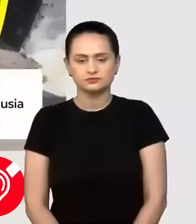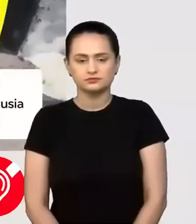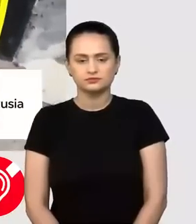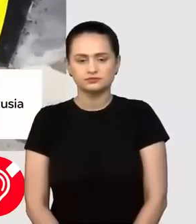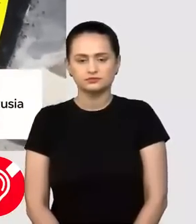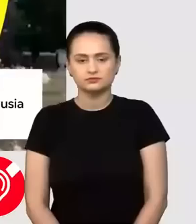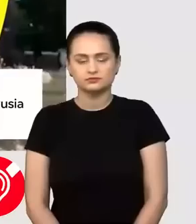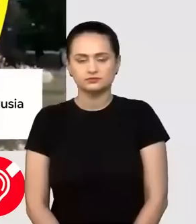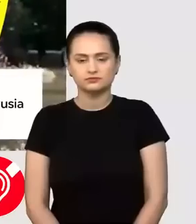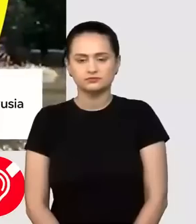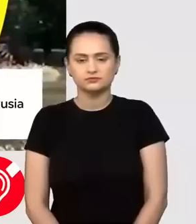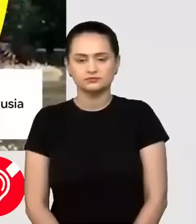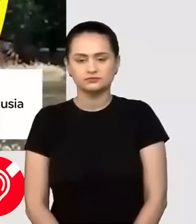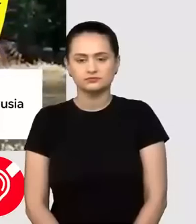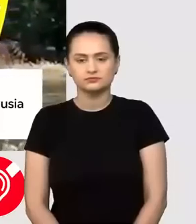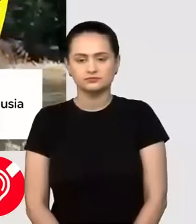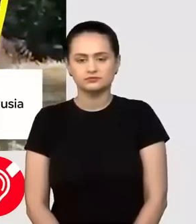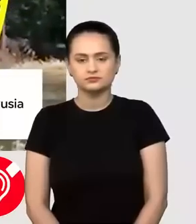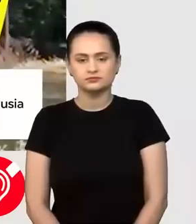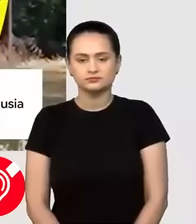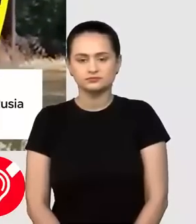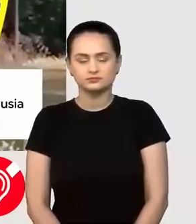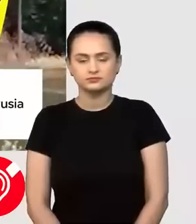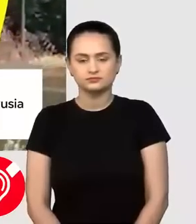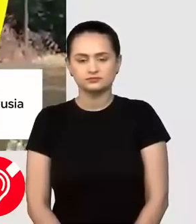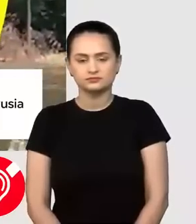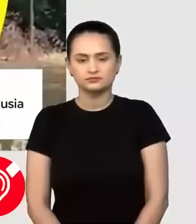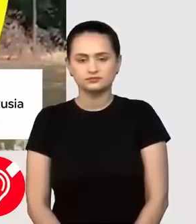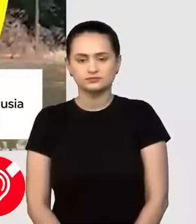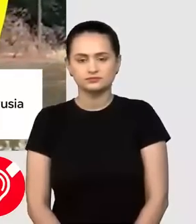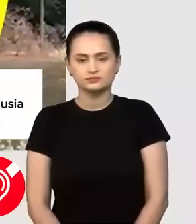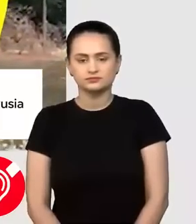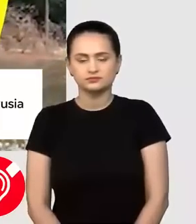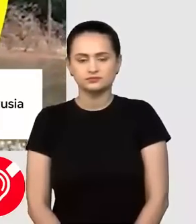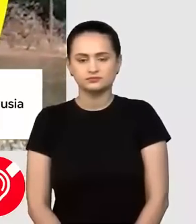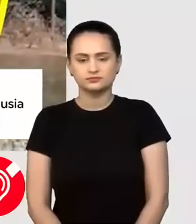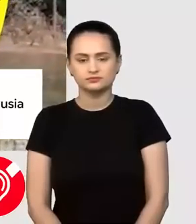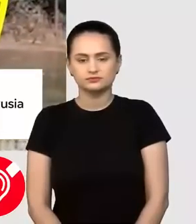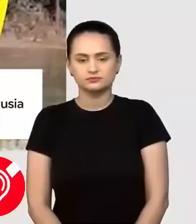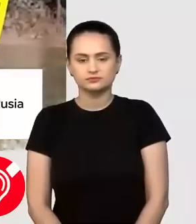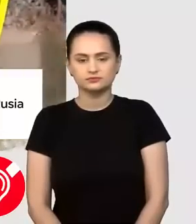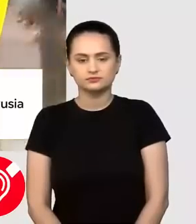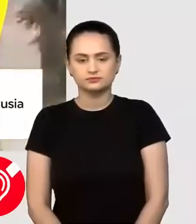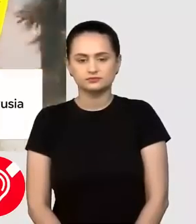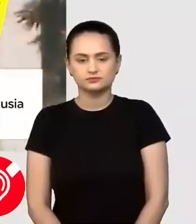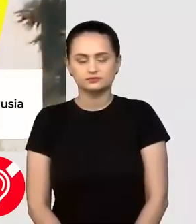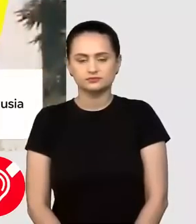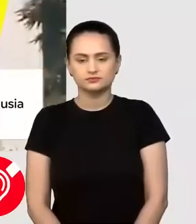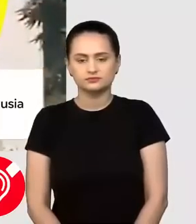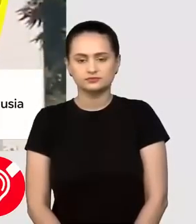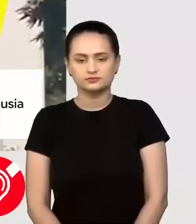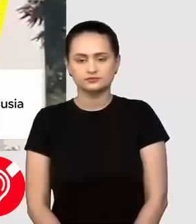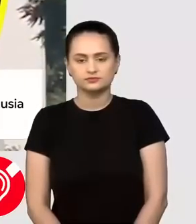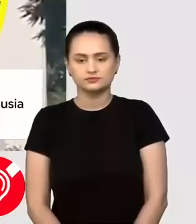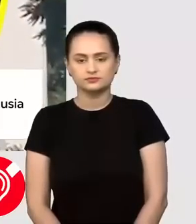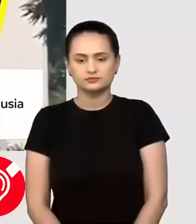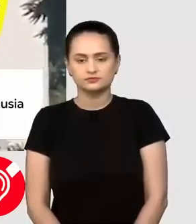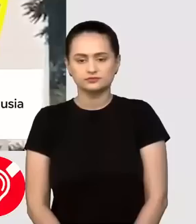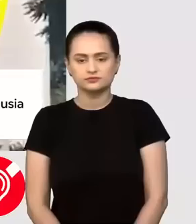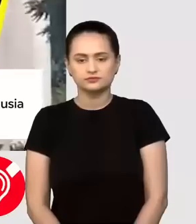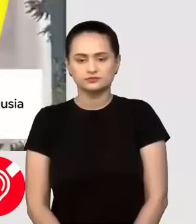murdare, deoarece distrugerea unei baraje echivalează cu folosirea unei arme de distrugere în masă, conform convenției de la Geneva,